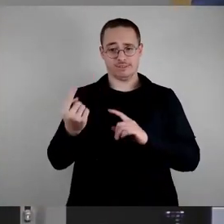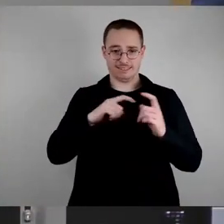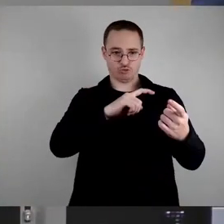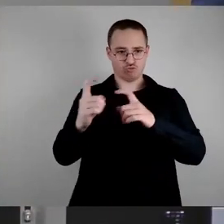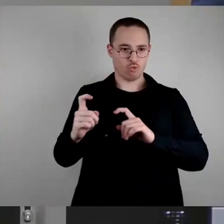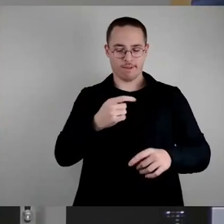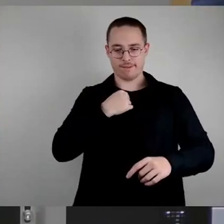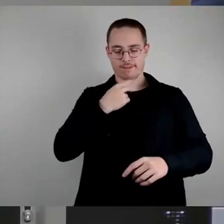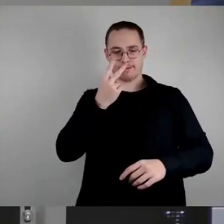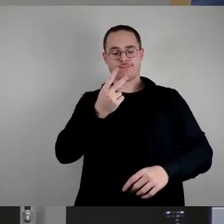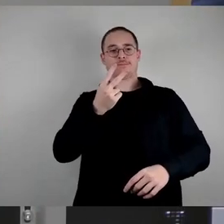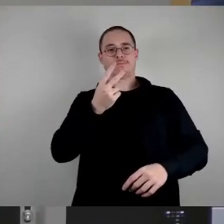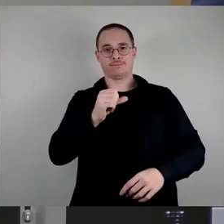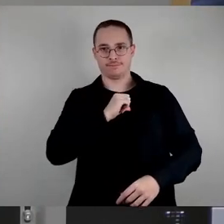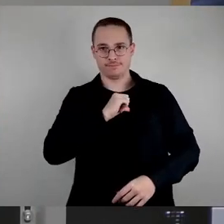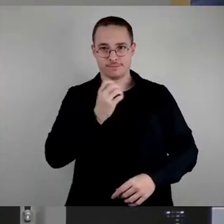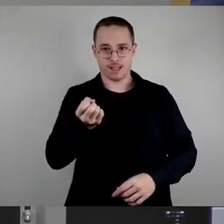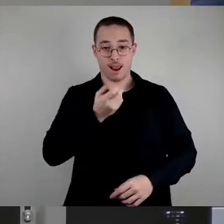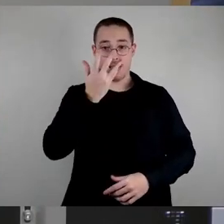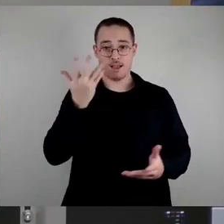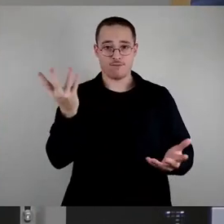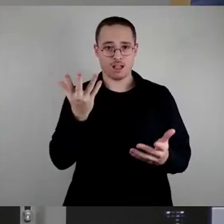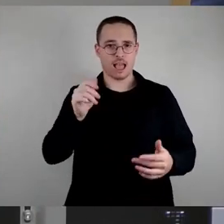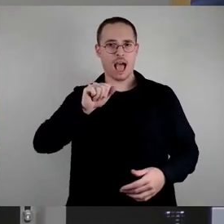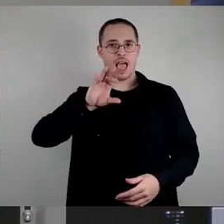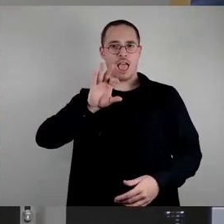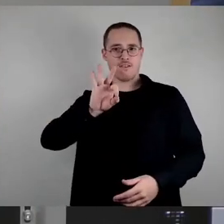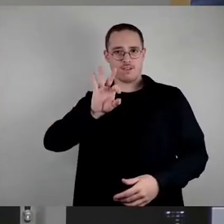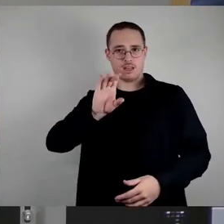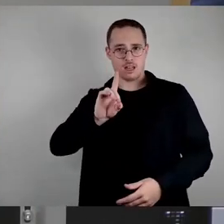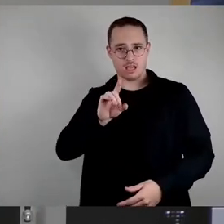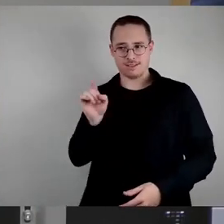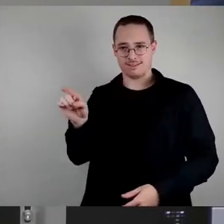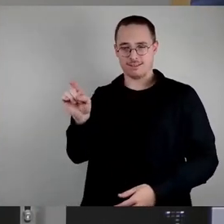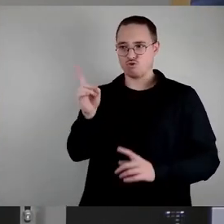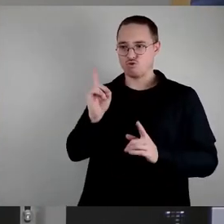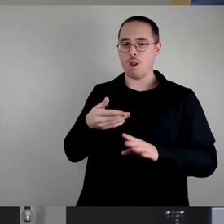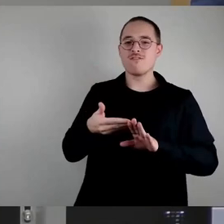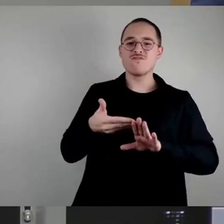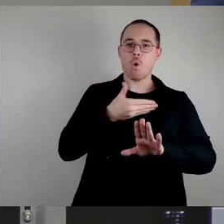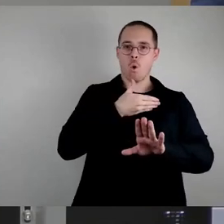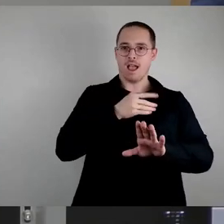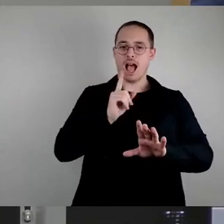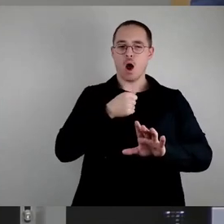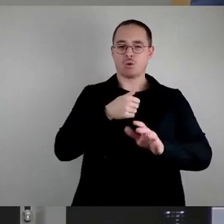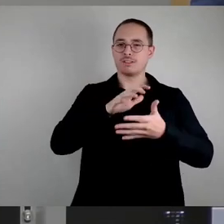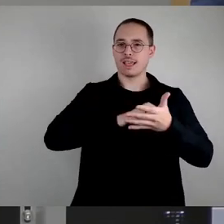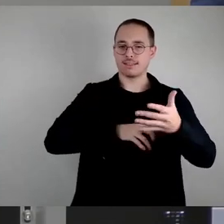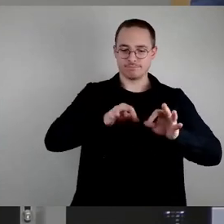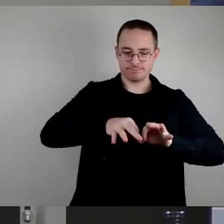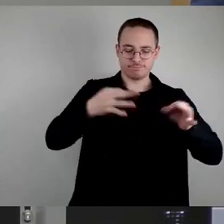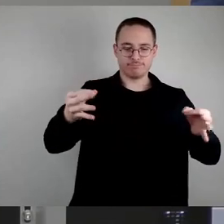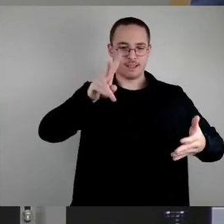bei der AfD mal Not tun würde, sich vorher mit dem Sachverhalt auch zu beschäftigen, wenn man hier nach vorne tritt.